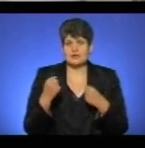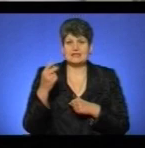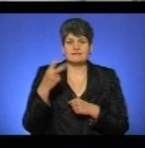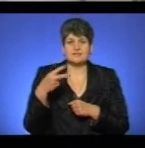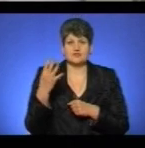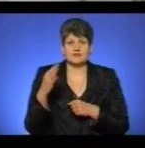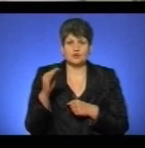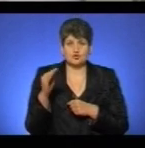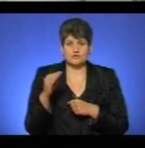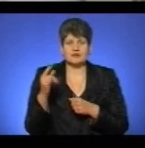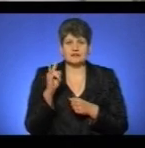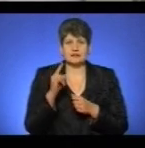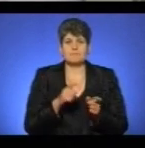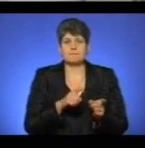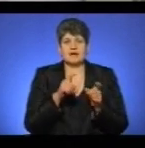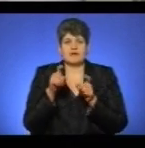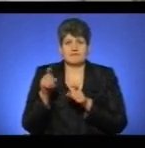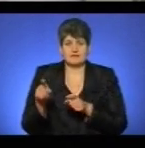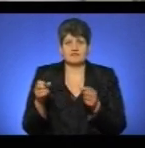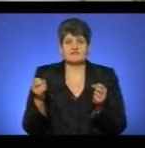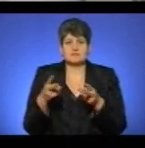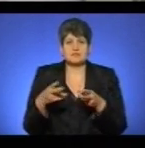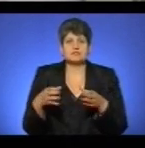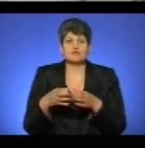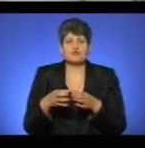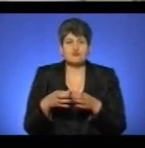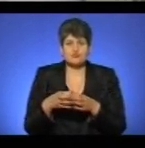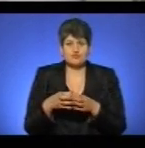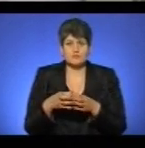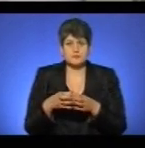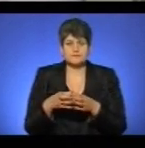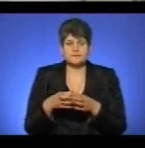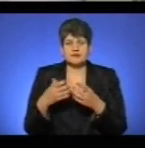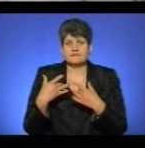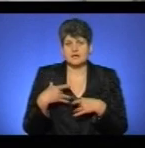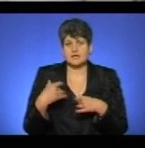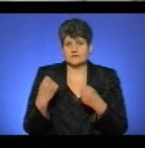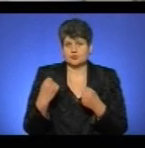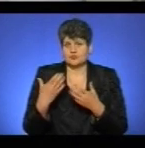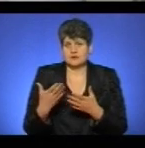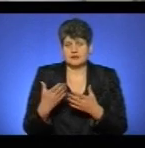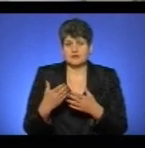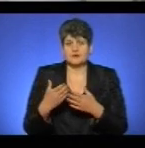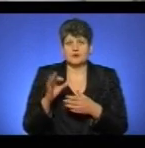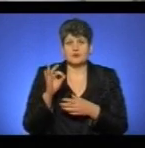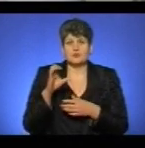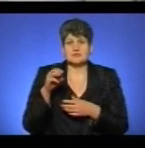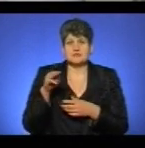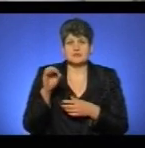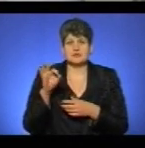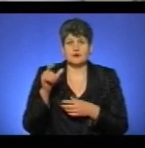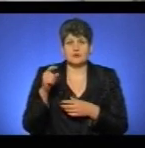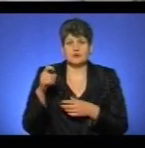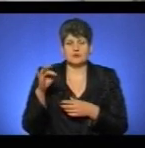жовтня дитина переведена в спецгрупу для занять фізкультури. Діагноз – остеохондропатія,